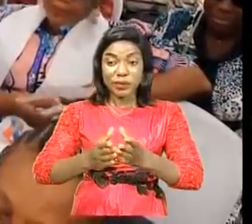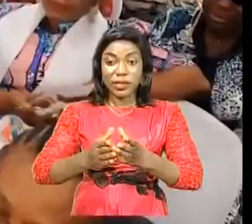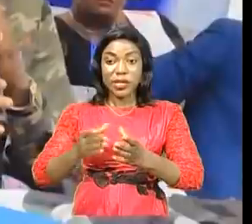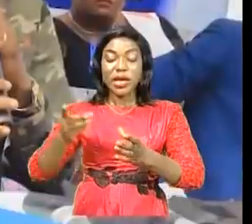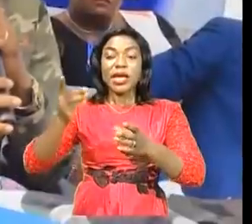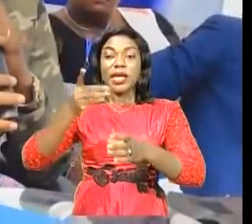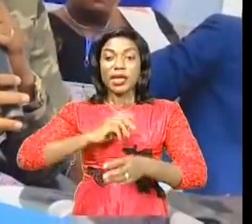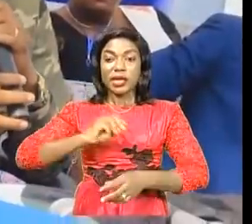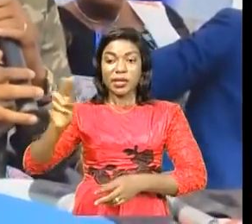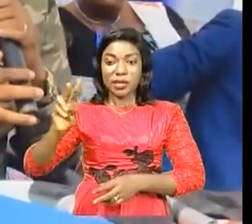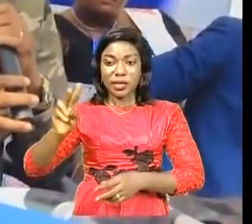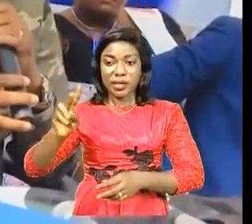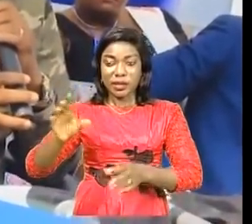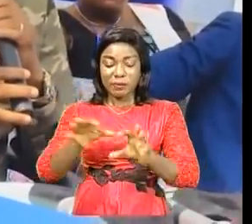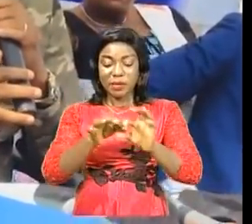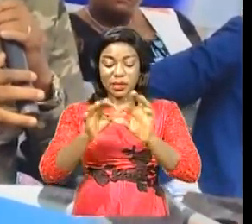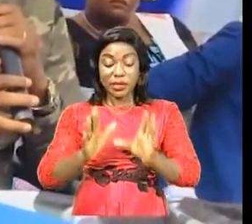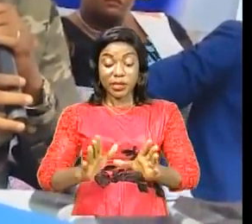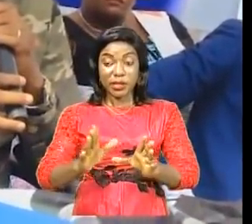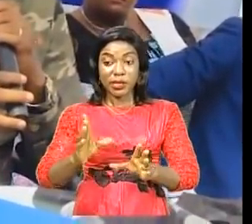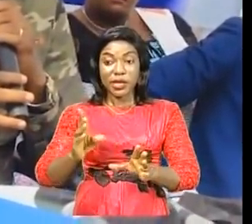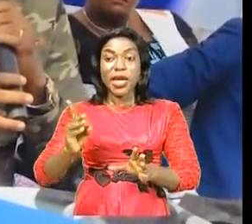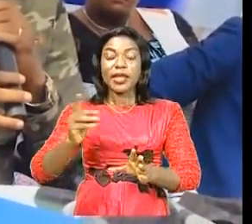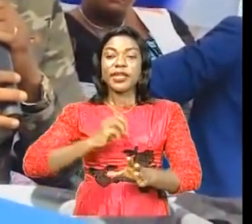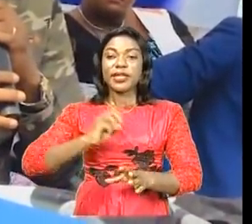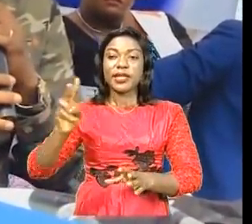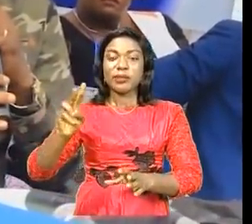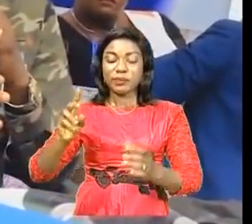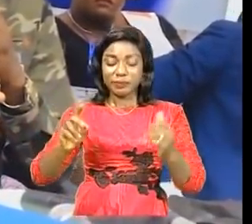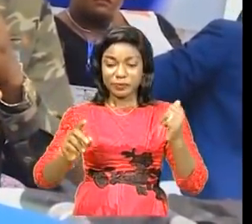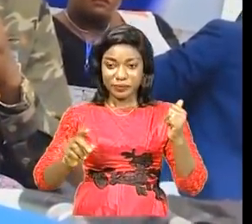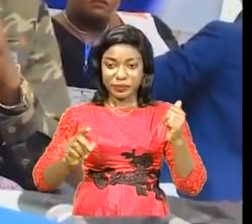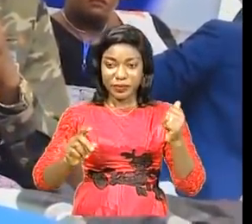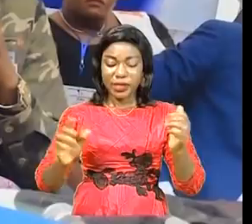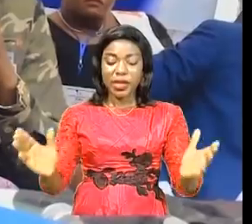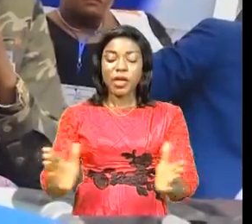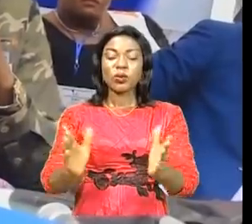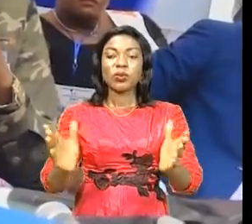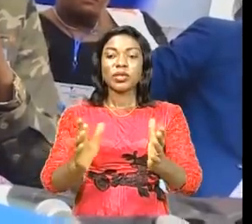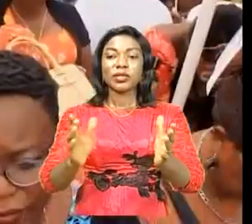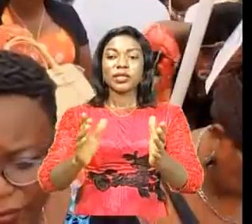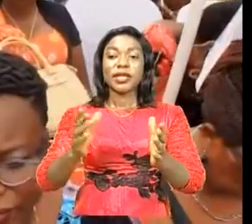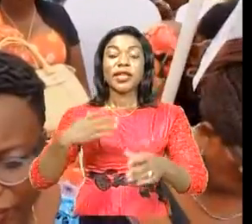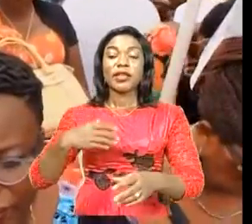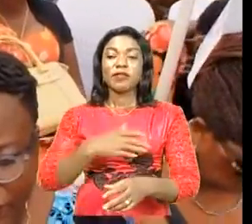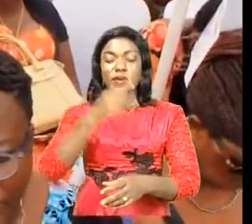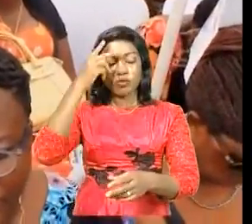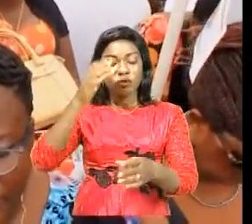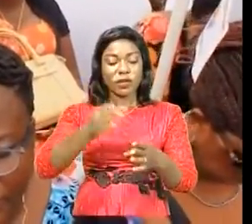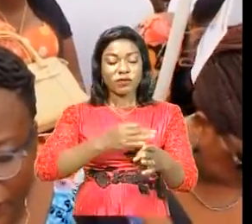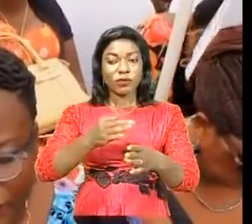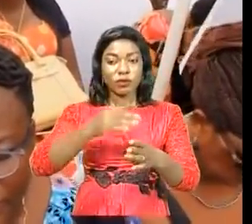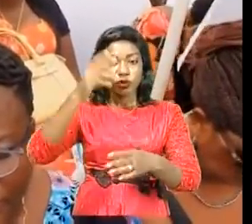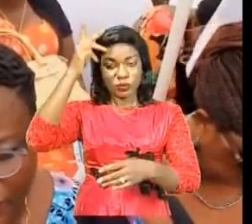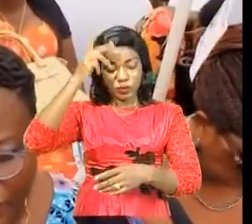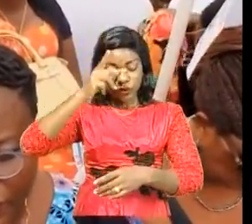RDT partenaire de l'UDP Sylvain Moutombo Kabinga a encouragé les femmes de sa formation politique c'était à